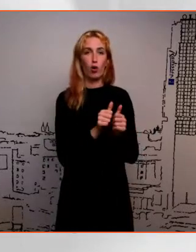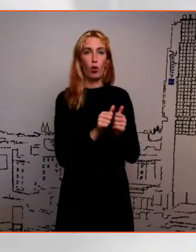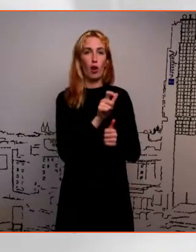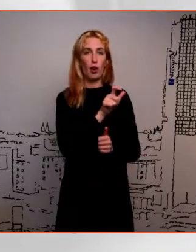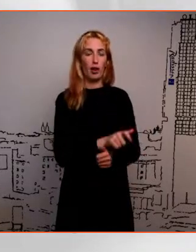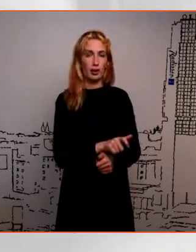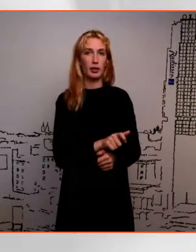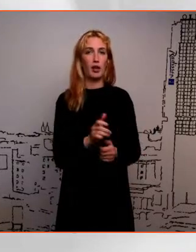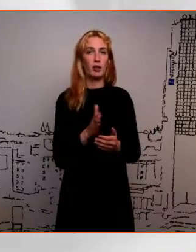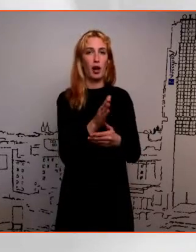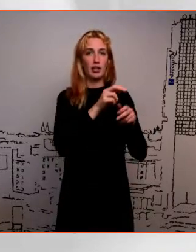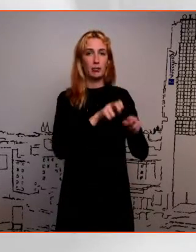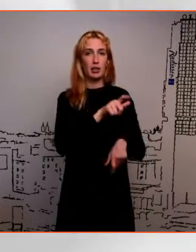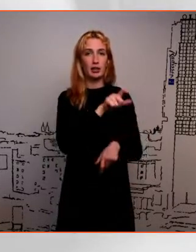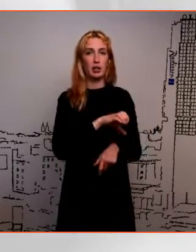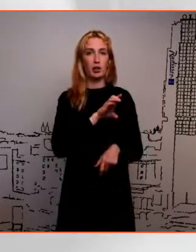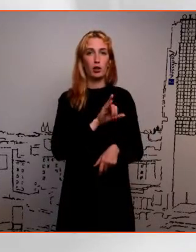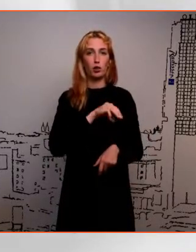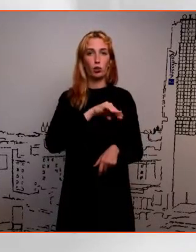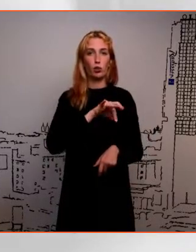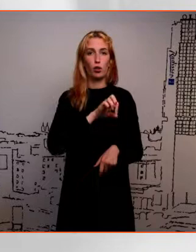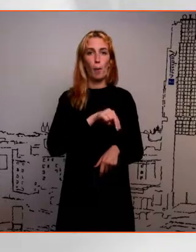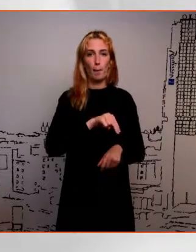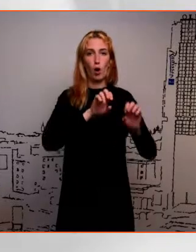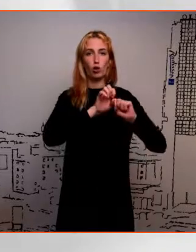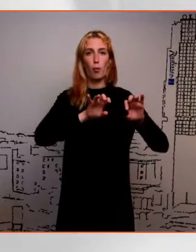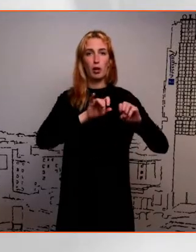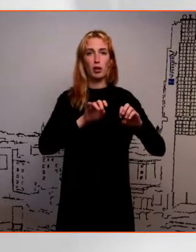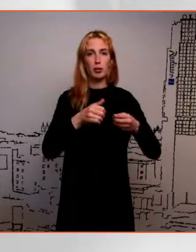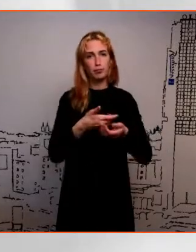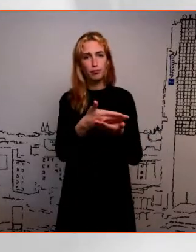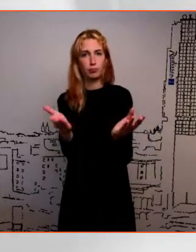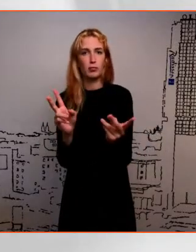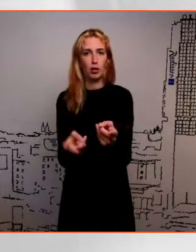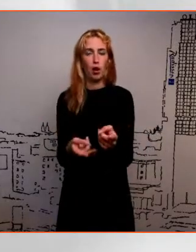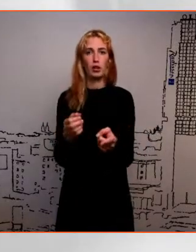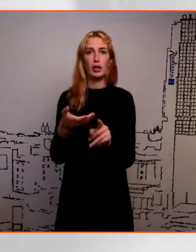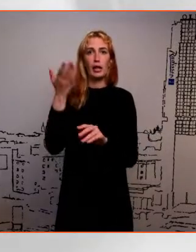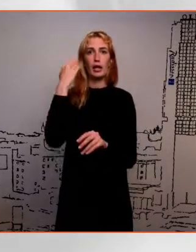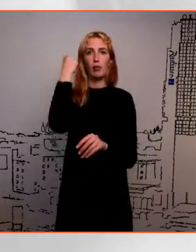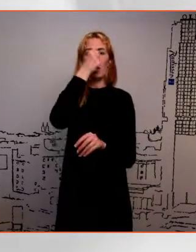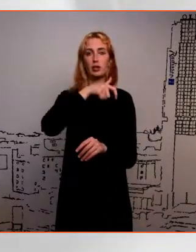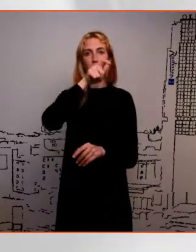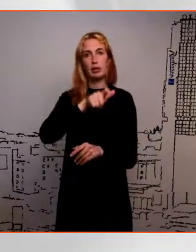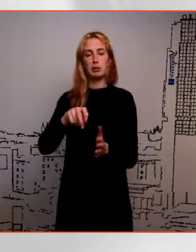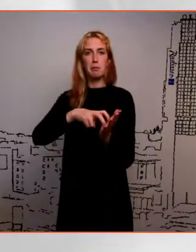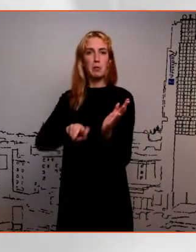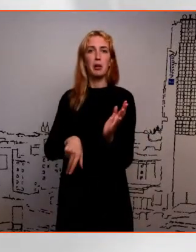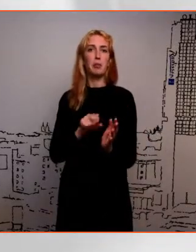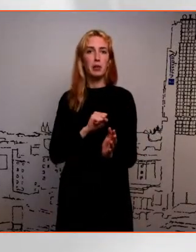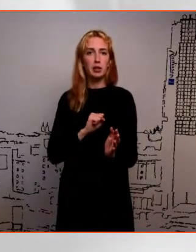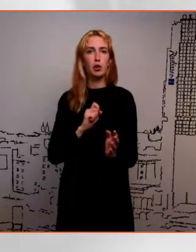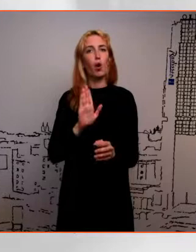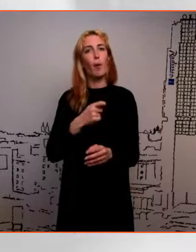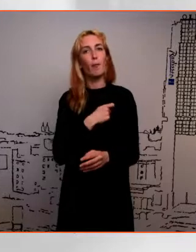karjäärispetsialisti Margit Sutroppi kommentaarisel teemal, et mille poolest eelmine aasta inimest on katkestanud ja mis on need murekohad, mis